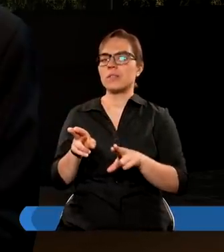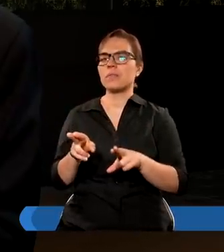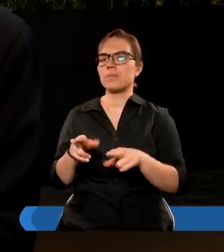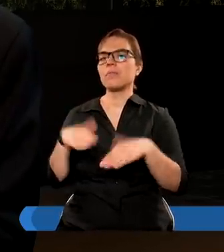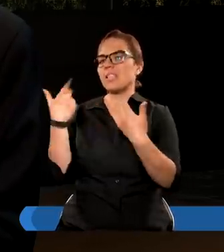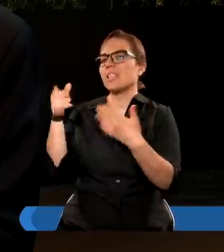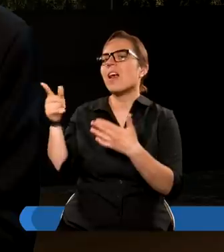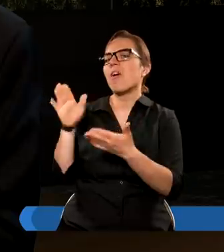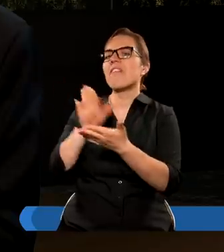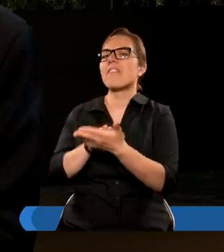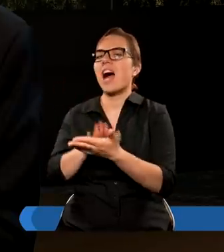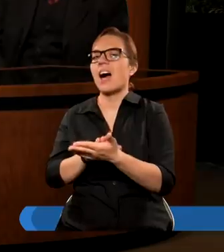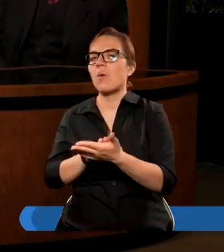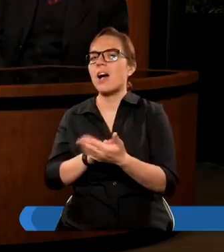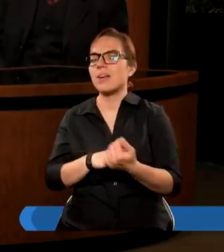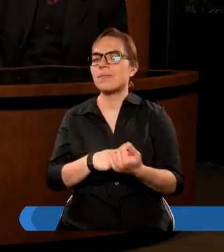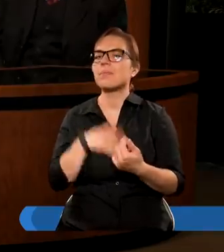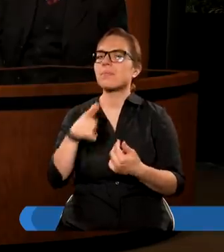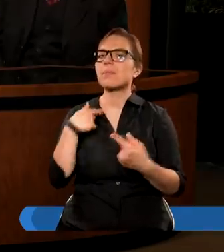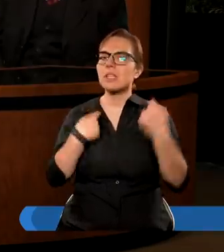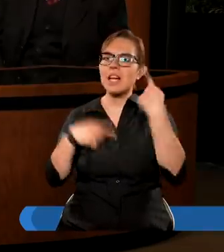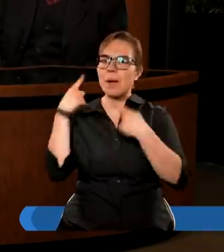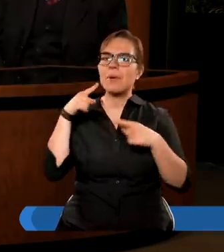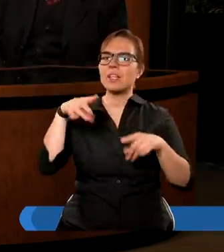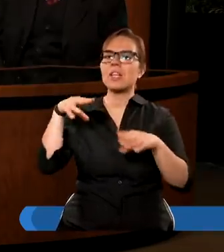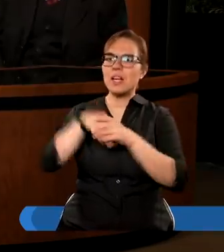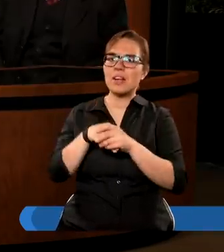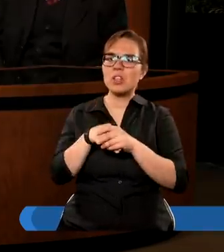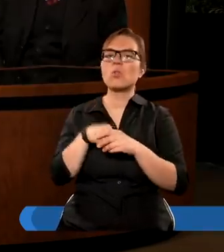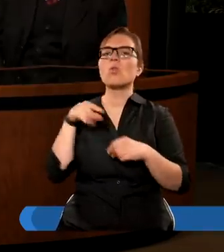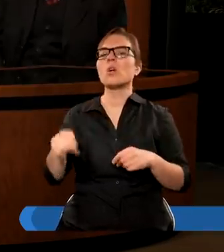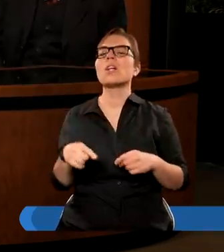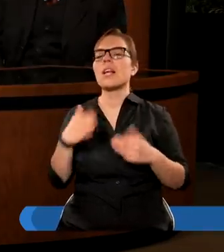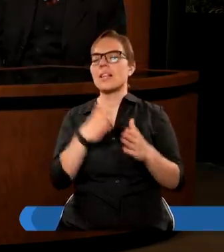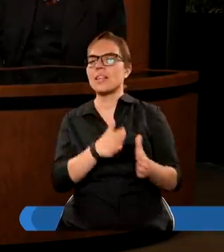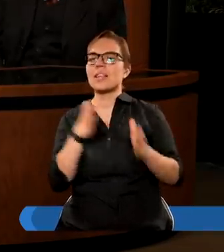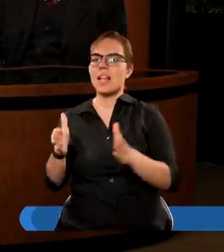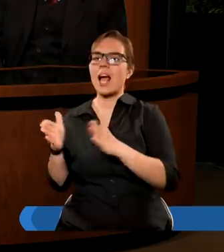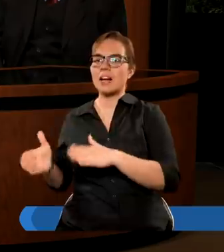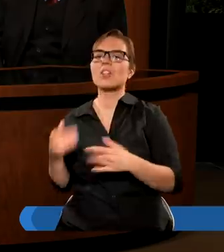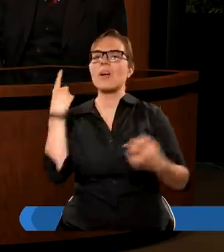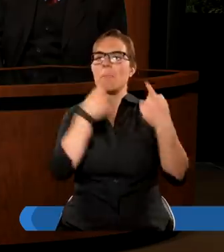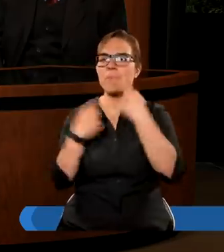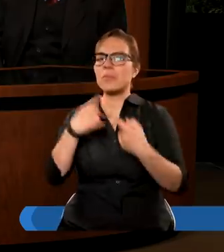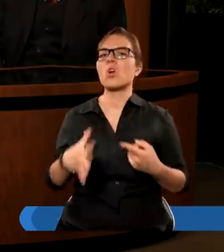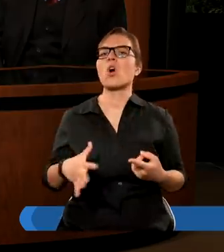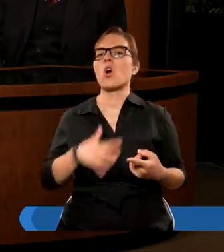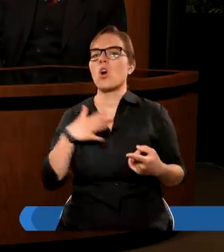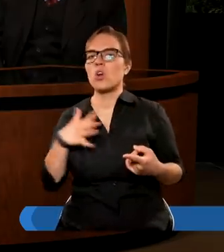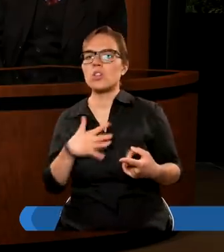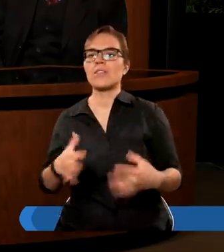dajcie mu chwałę. Ja myślę, że tutaj dalsze myśli podsuwają